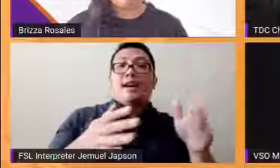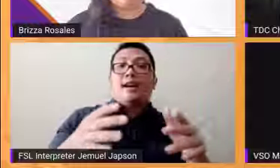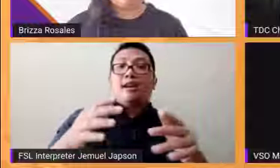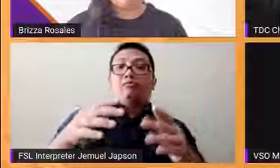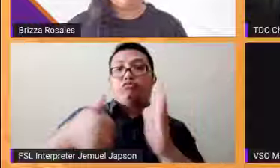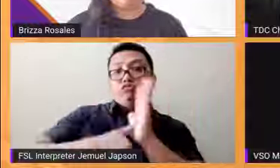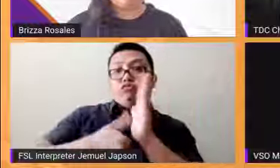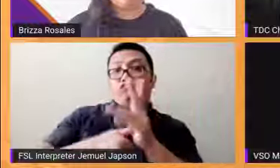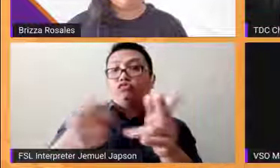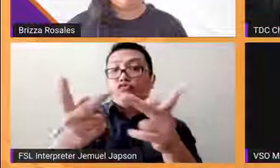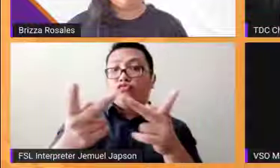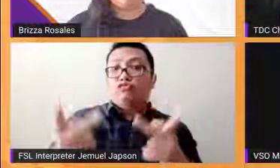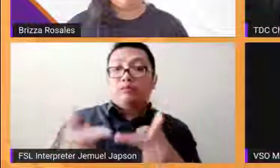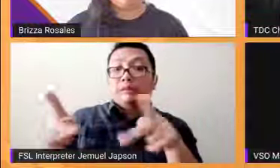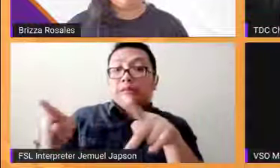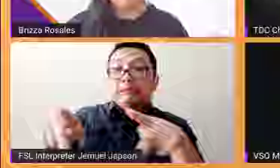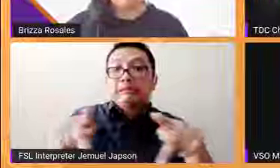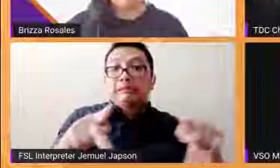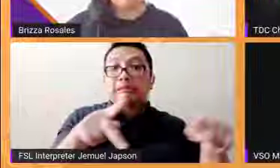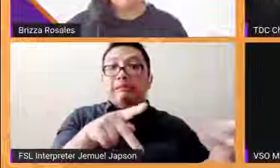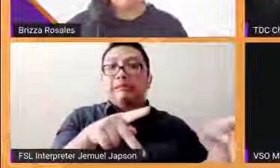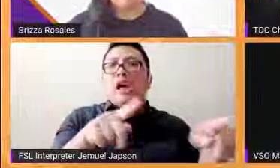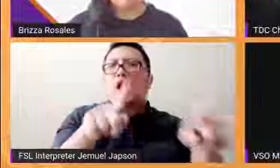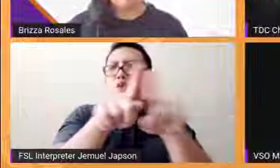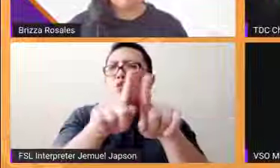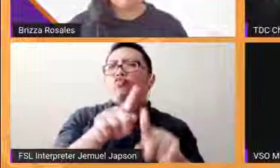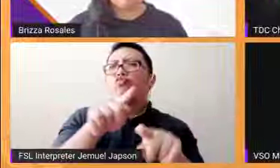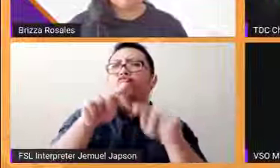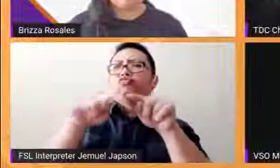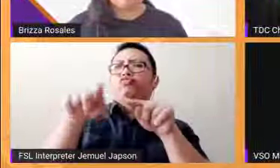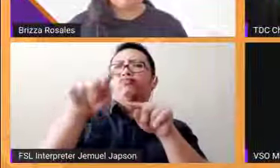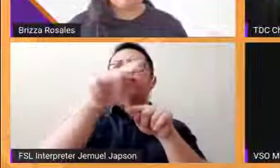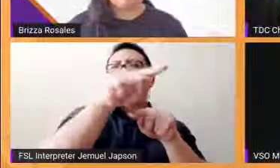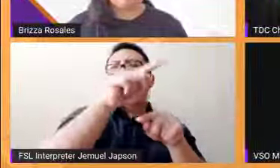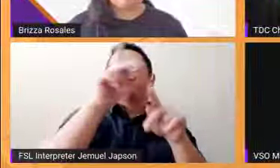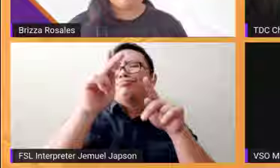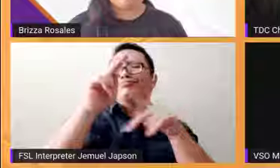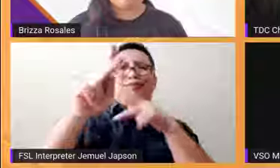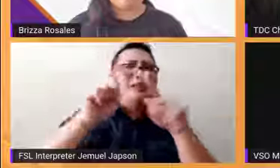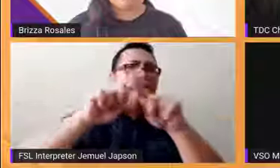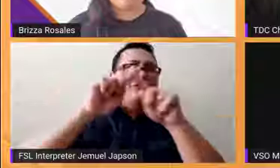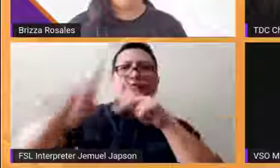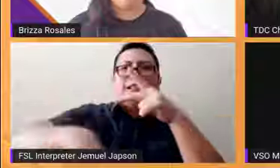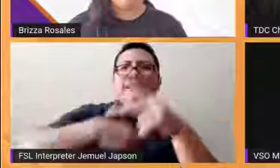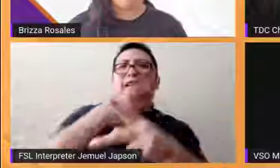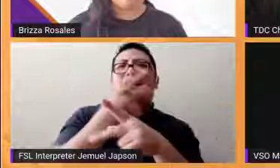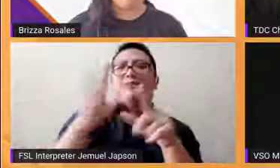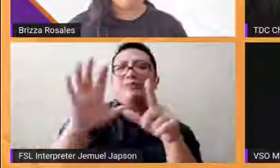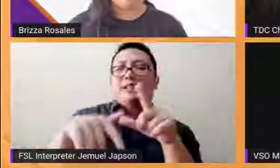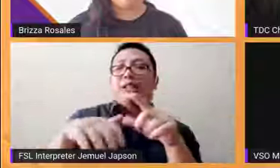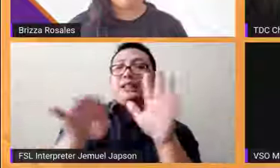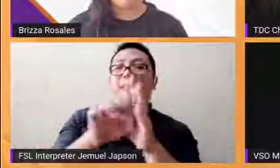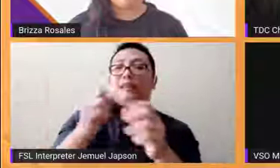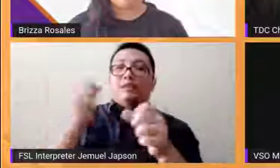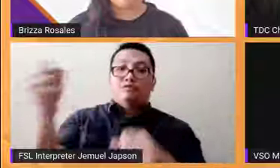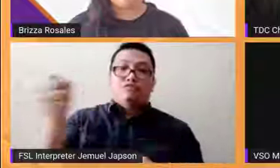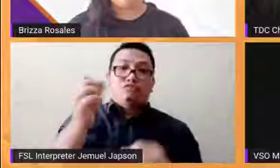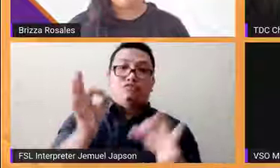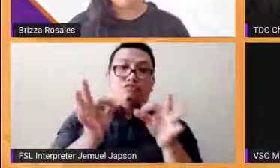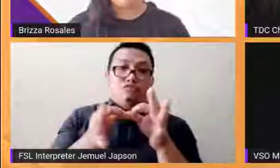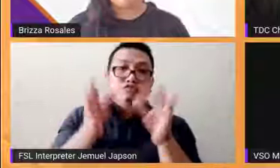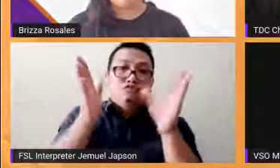ahanda doon pati yung sa iba't ibang klase na may kapansanan na kanilang pangangailangan katulad ng mga sign language interpreters no